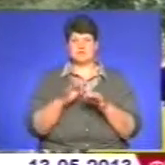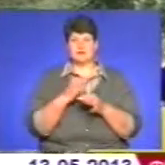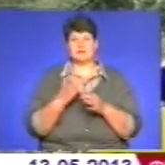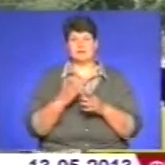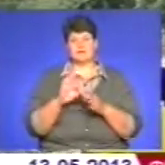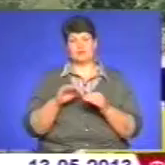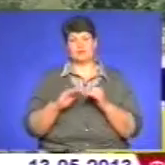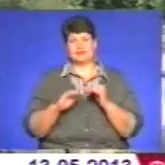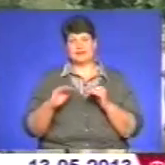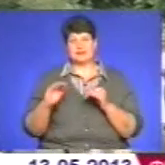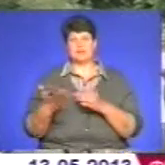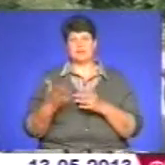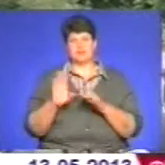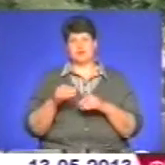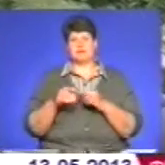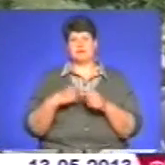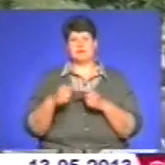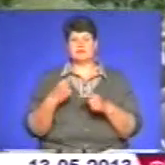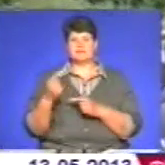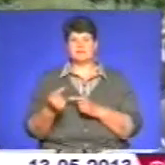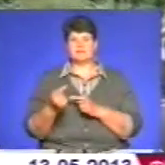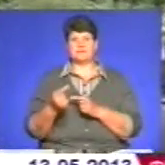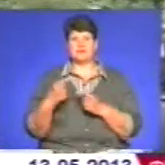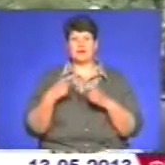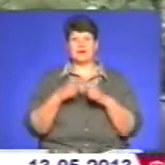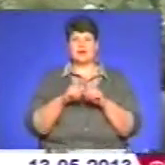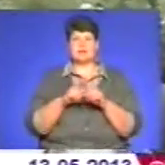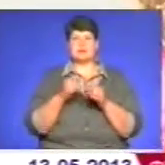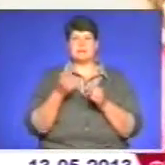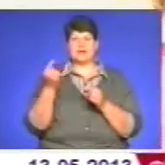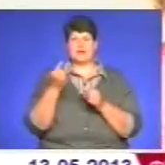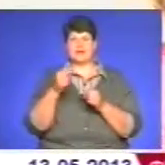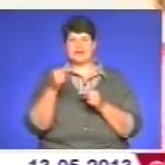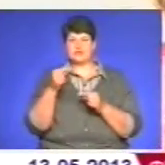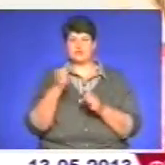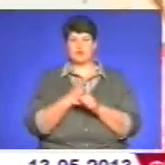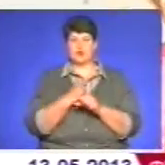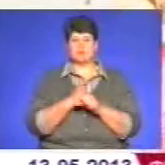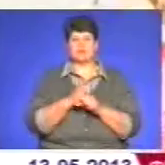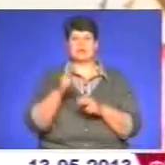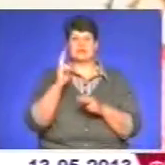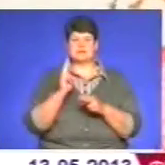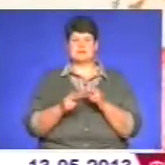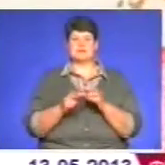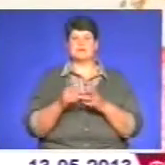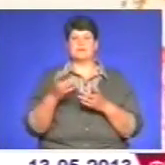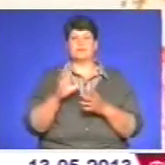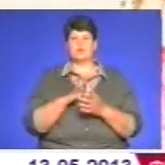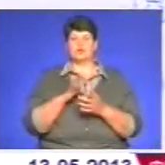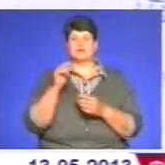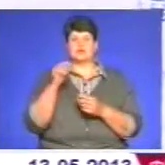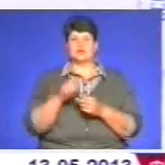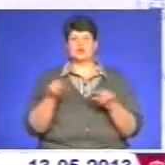дитина хоче вишивати. Перші пресники, перші рисочки роблять. Завершальним акордом фестивалю стало